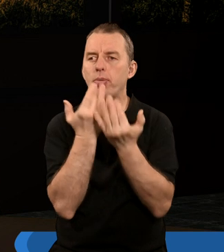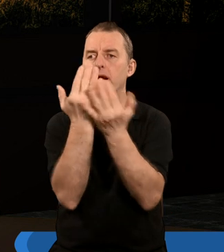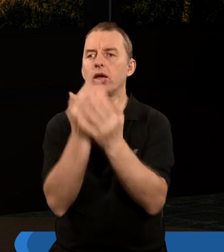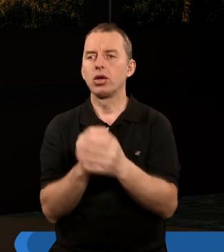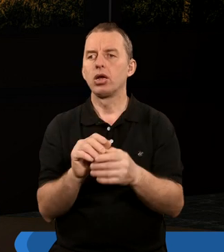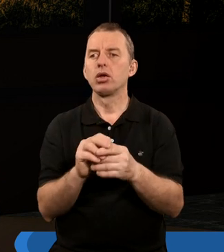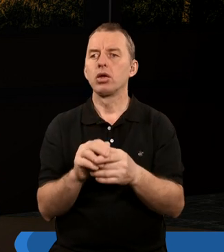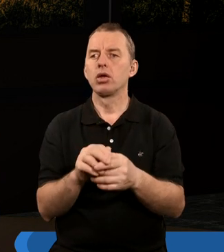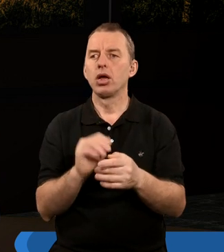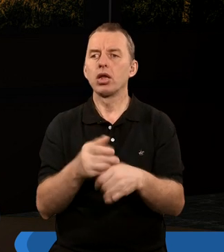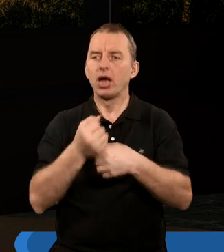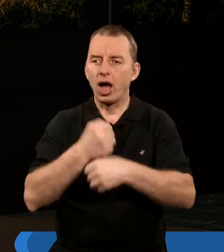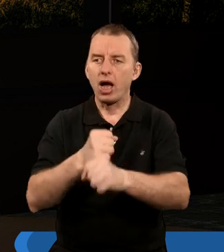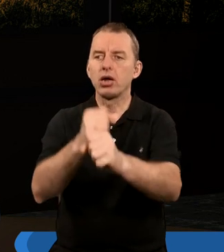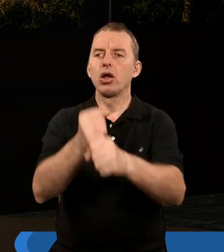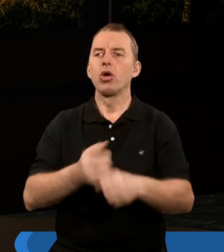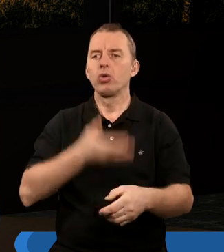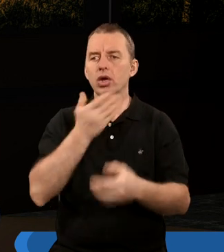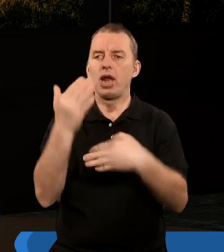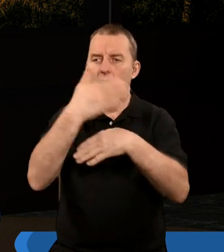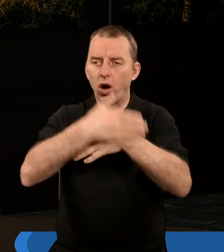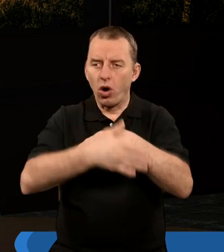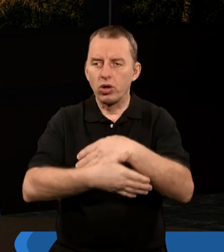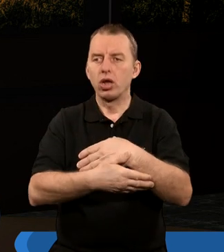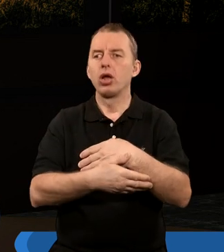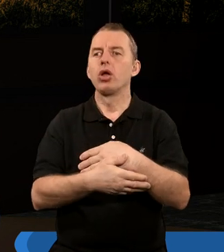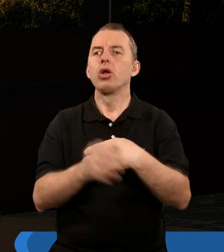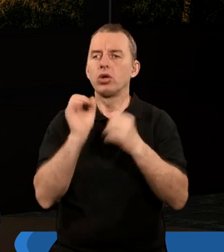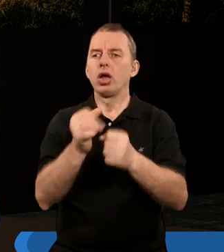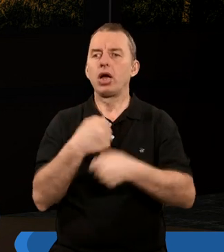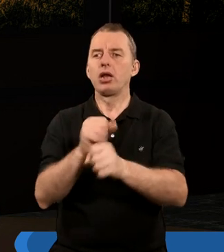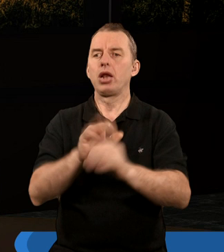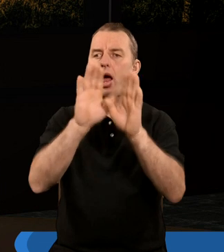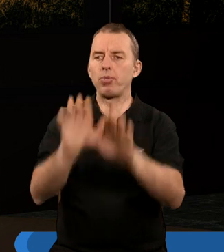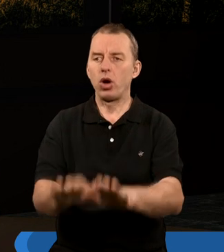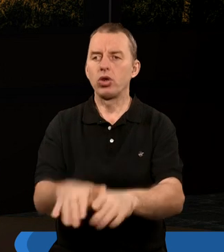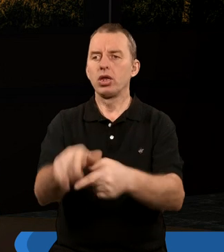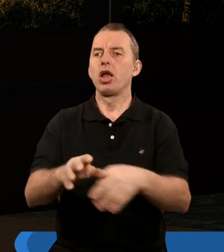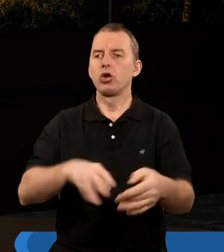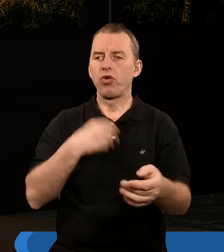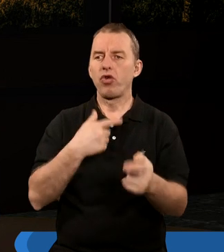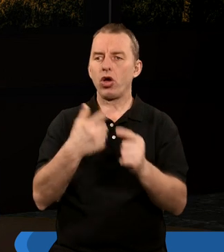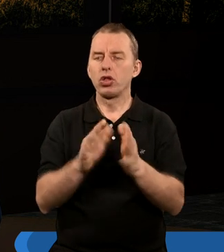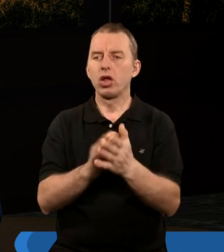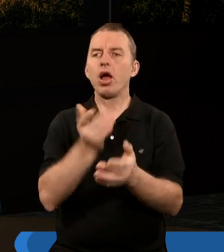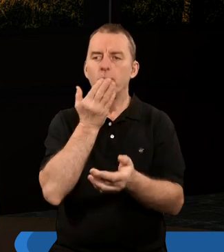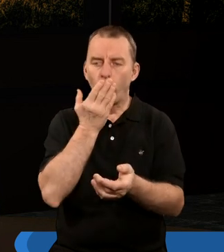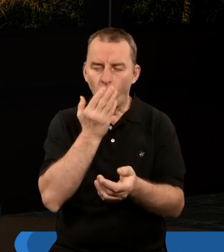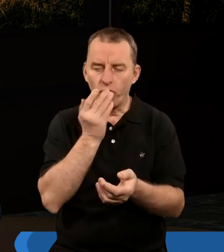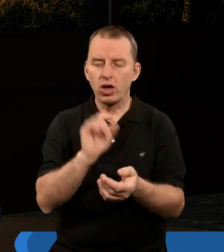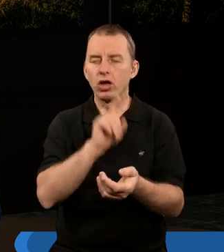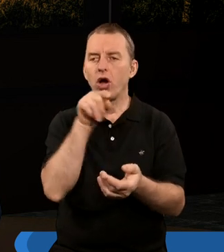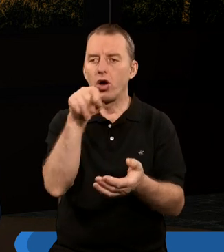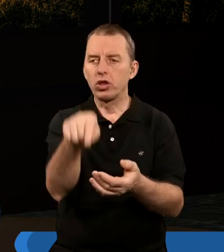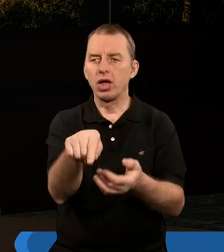i okazał właśnie świątynię, a na koniec rzucał kadzielnicę na podłogę tej świątyni. A mówiąc właśnie